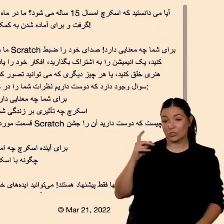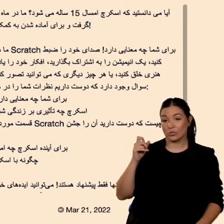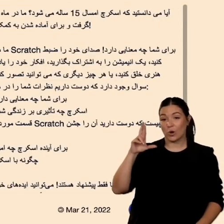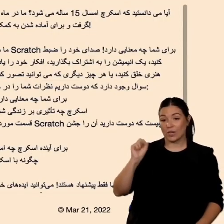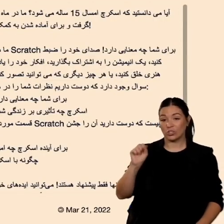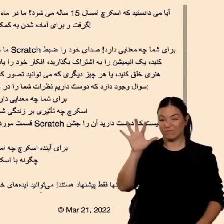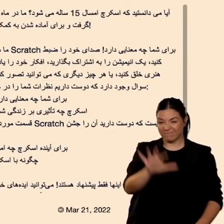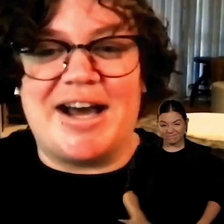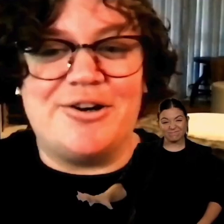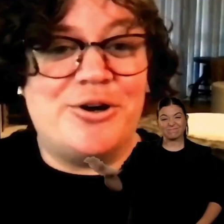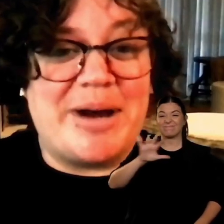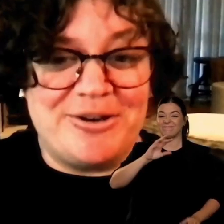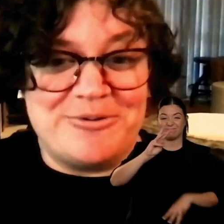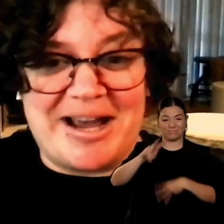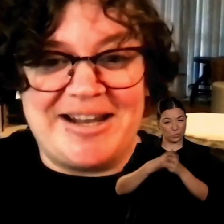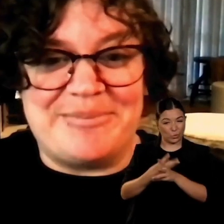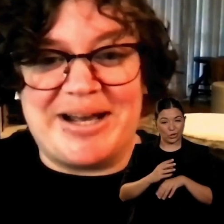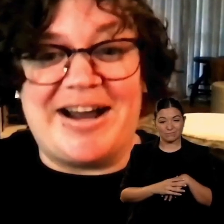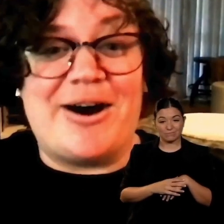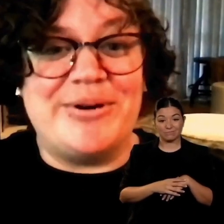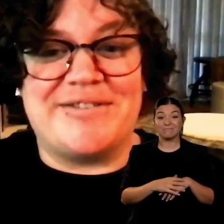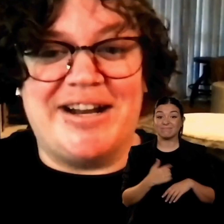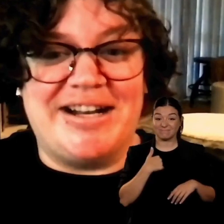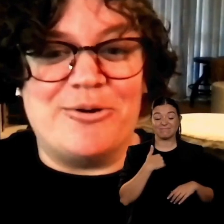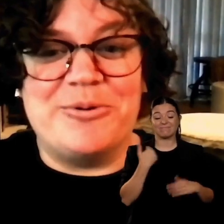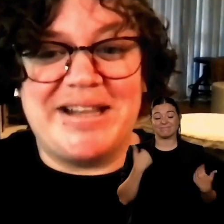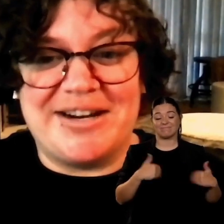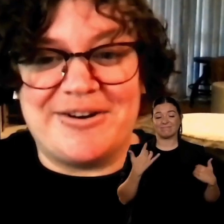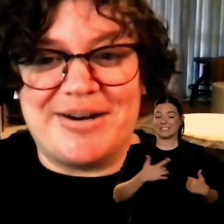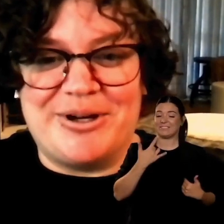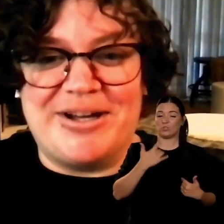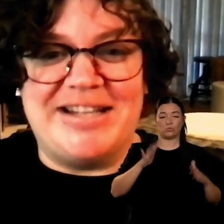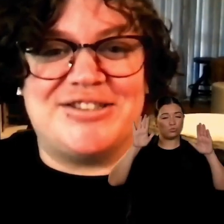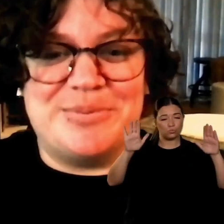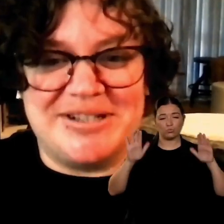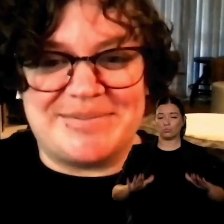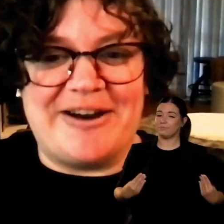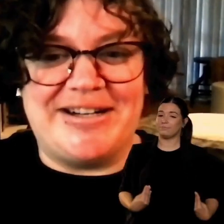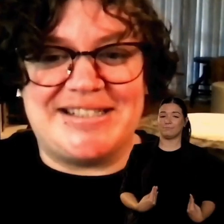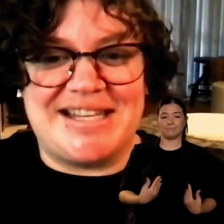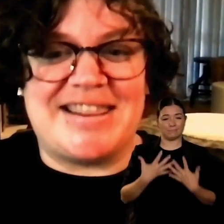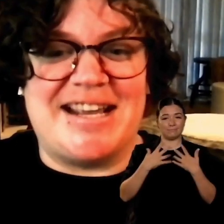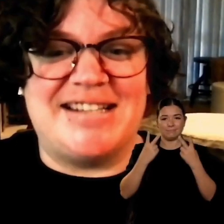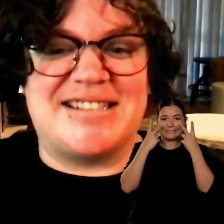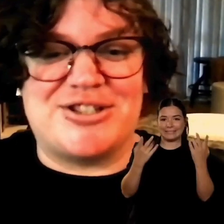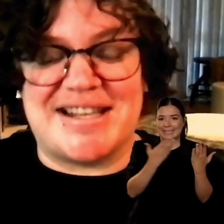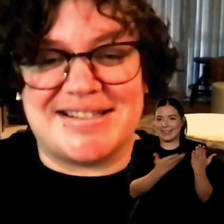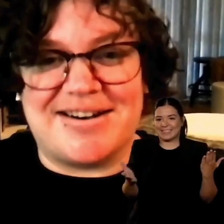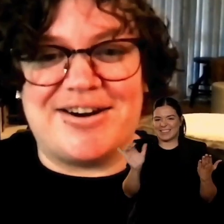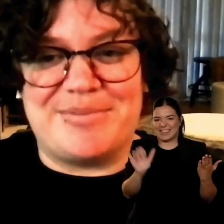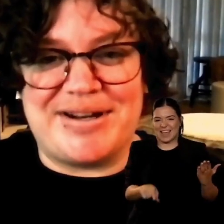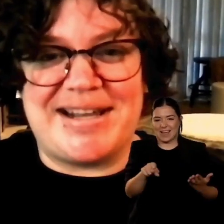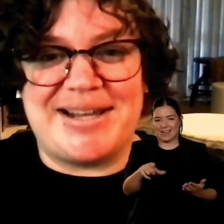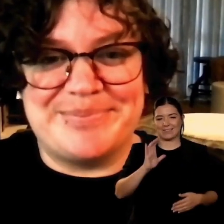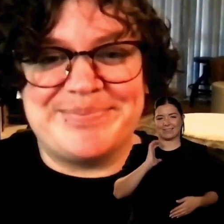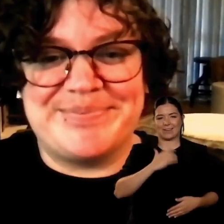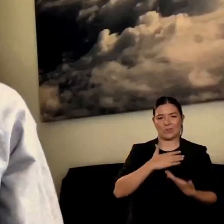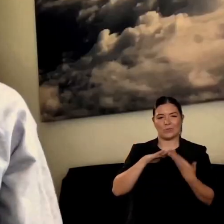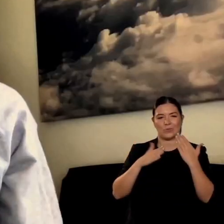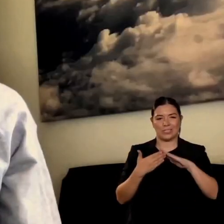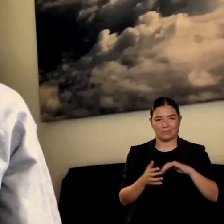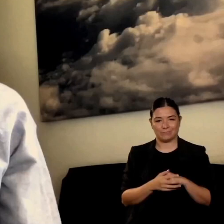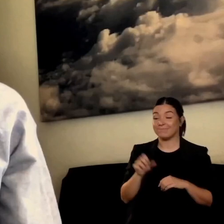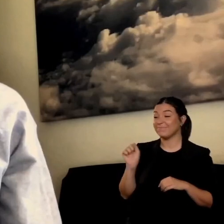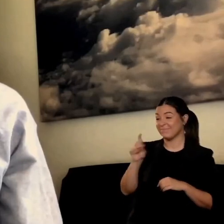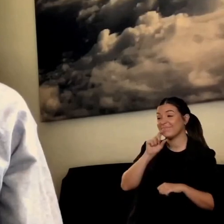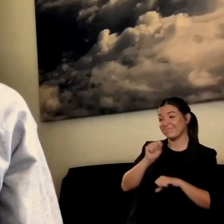questo attraverso la comunità è molto ispiratore ispiratrice questa cosa parliamo per esempio dell'accettazione